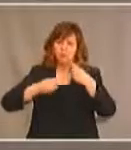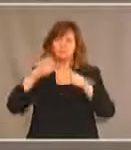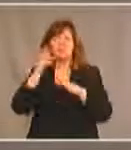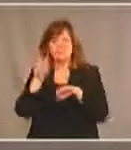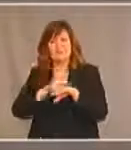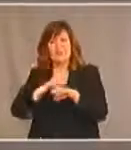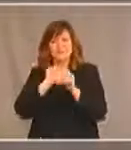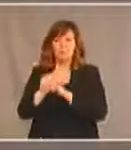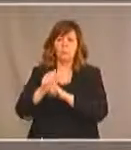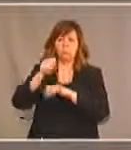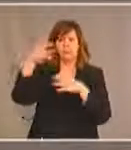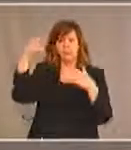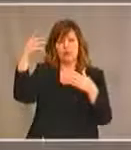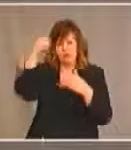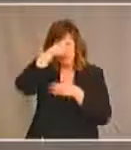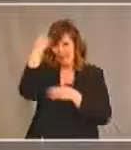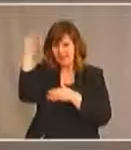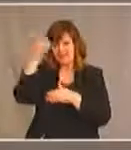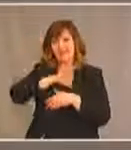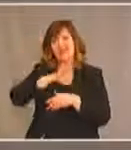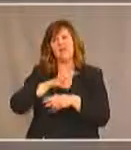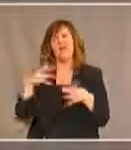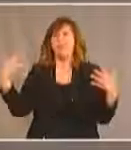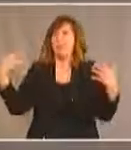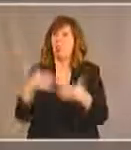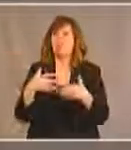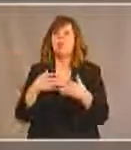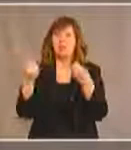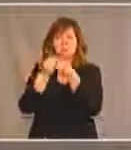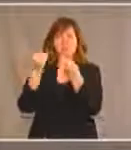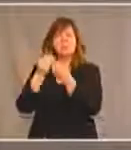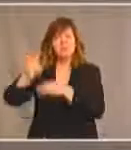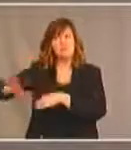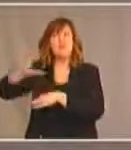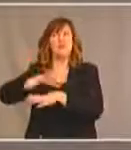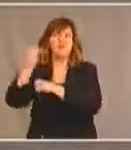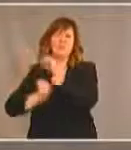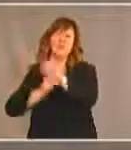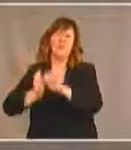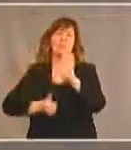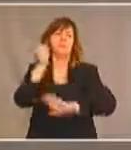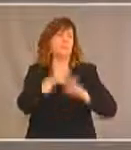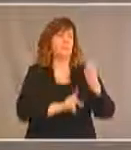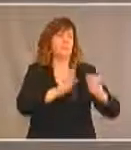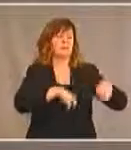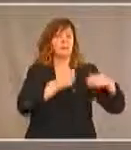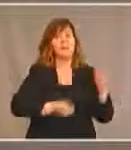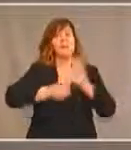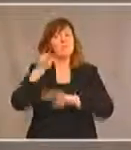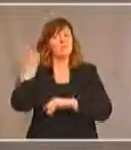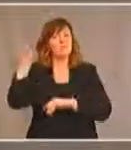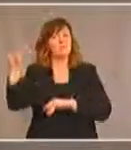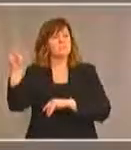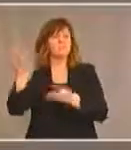Nations, beaucoup plus que dans la société ordinaire. Et ce problème doit être abordé de façon plus